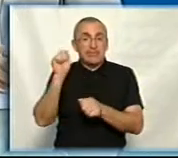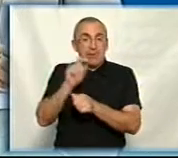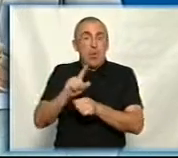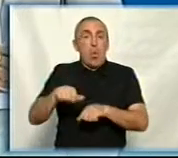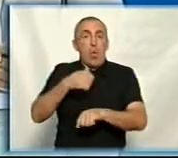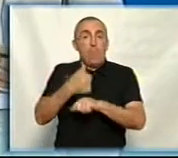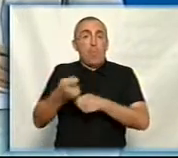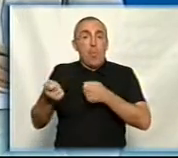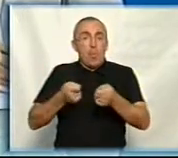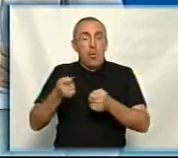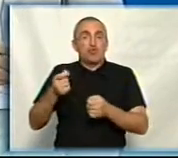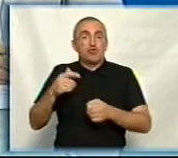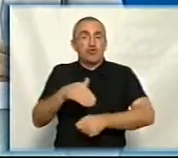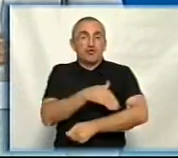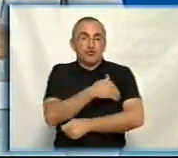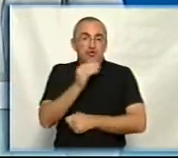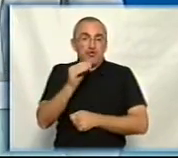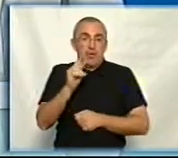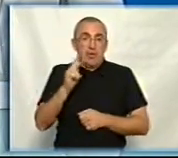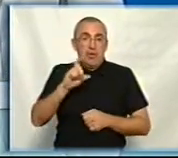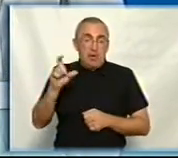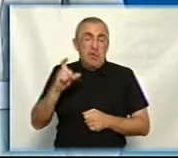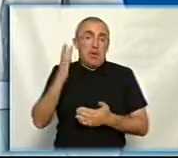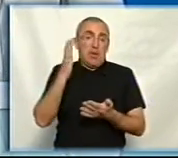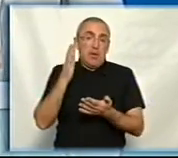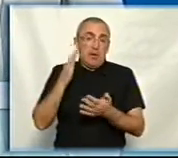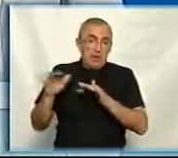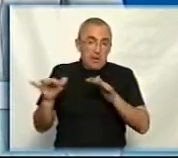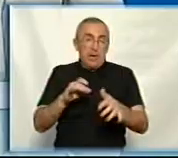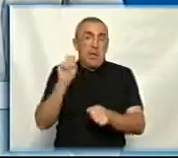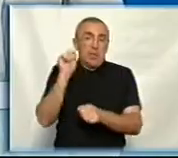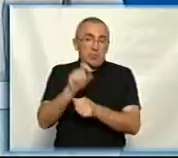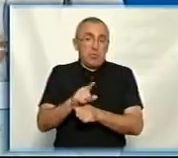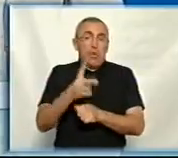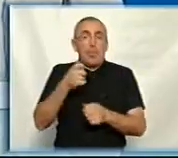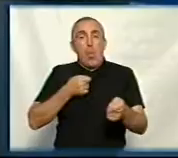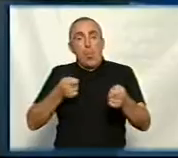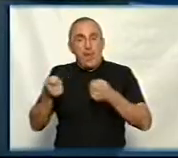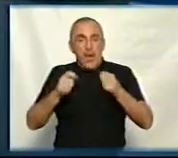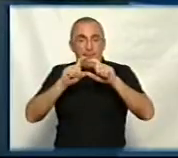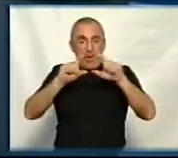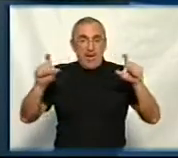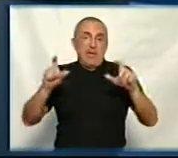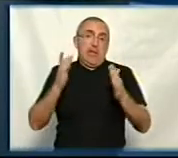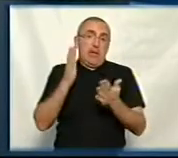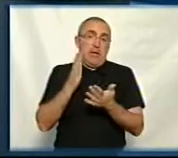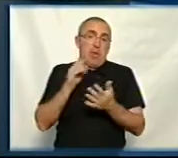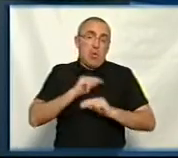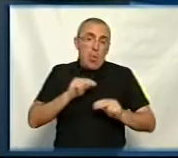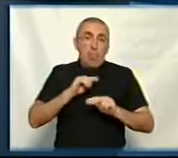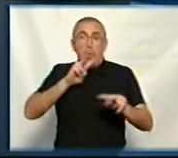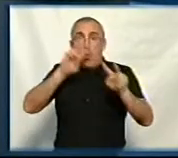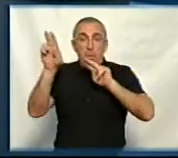управління шитлового господарства. Тобто вже воно діє, це розпорядження на управління, і я думаю, що вже саме роботи по